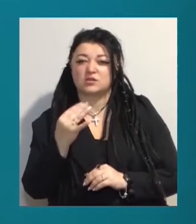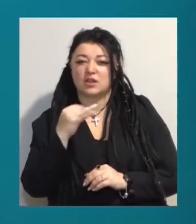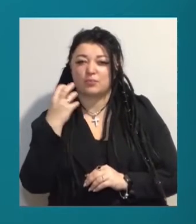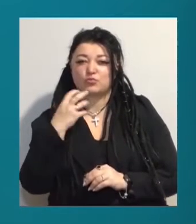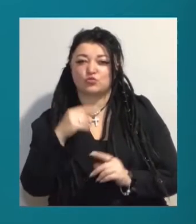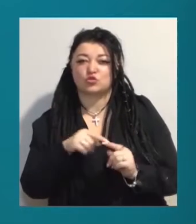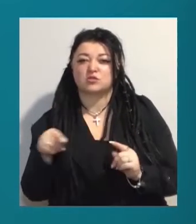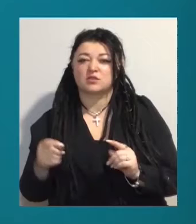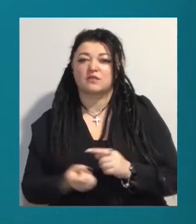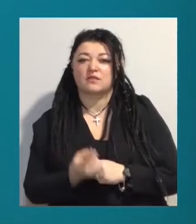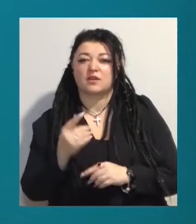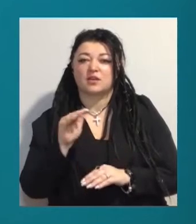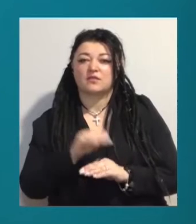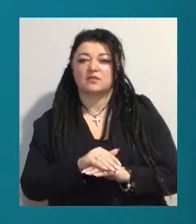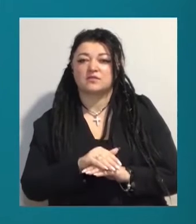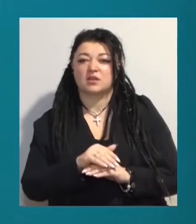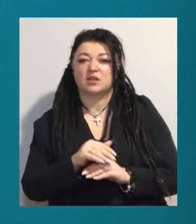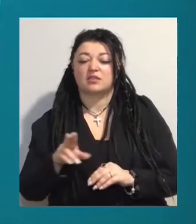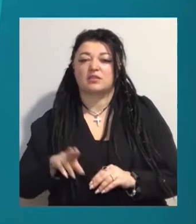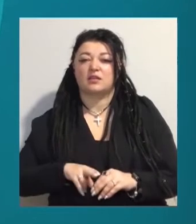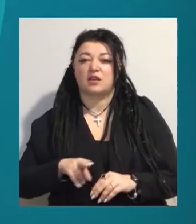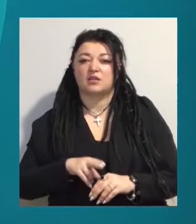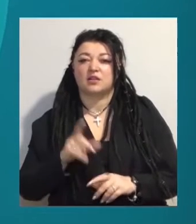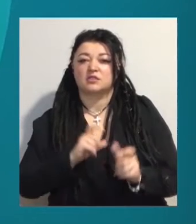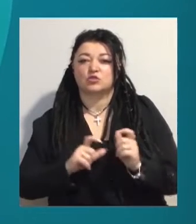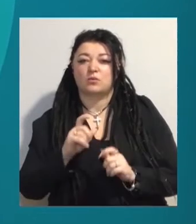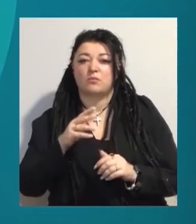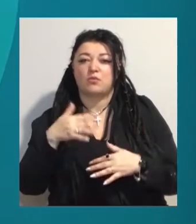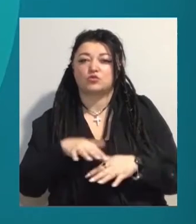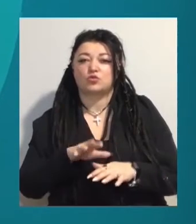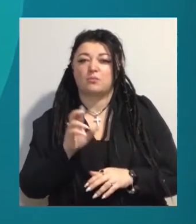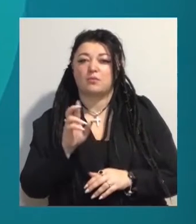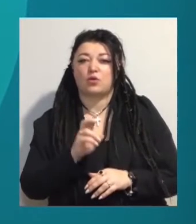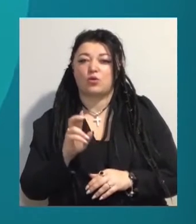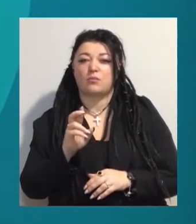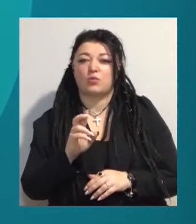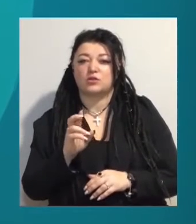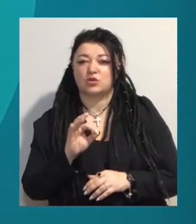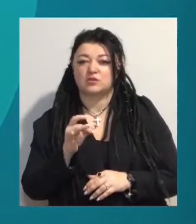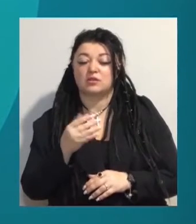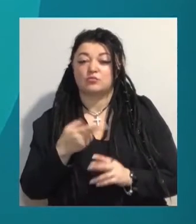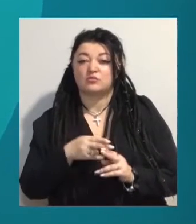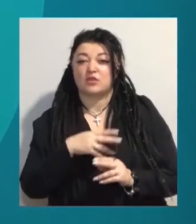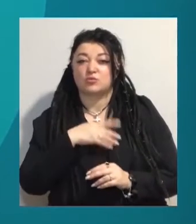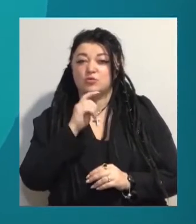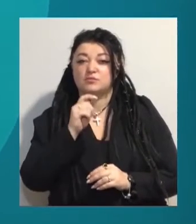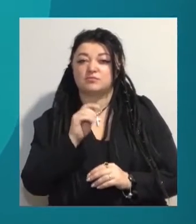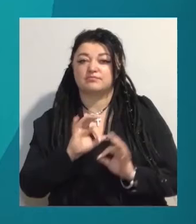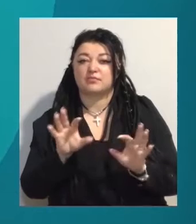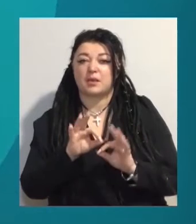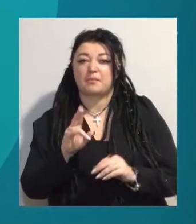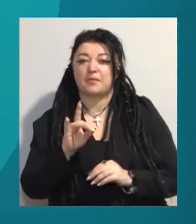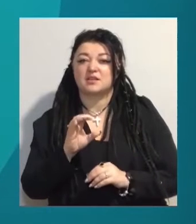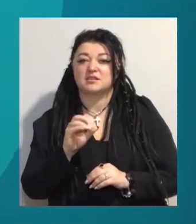виявився директор Інституту морської біології Борис Олександров. Про це нашим кореспондентам розповіла пресекретарка прокуратури